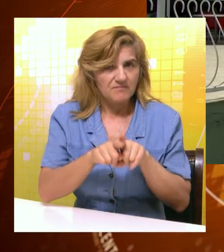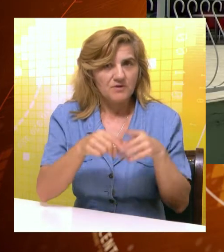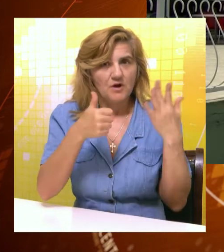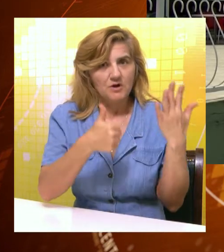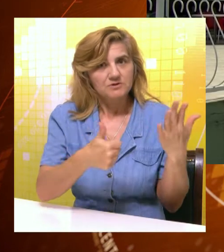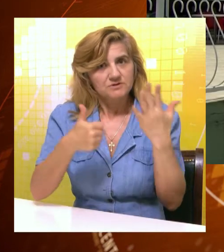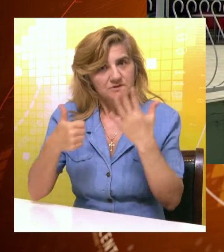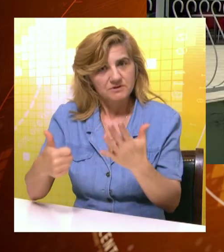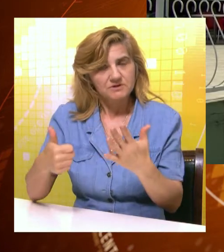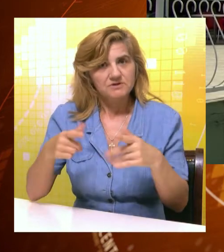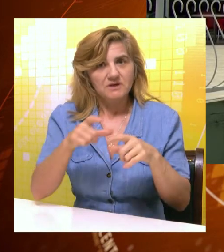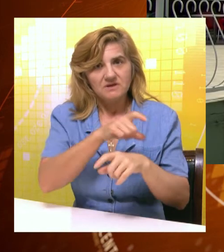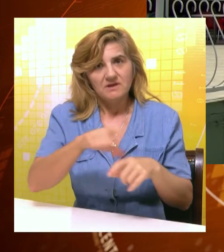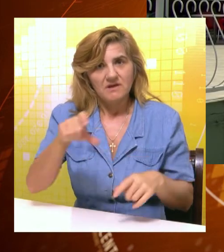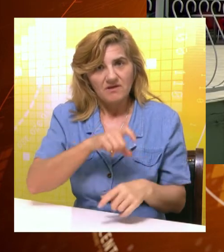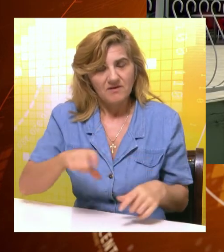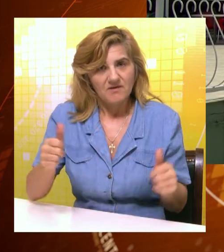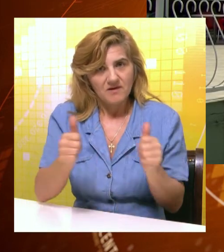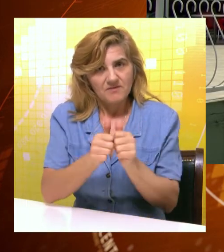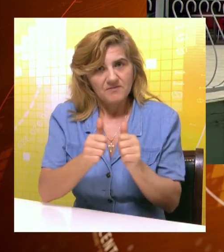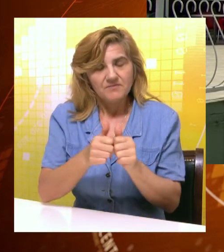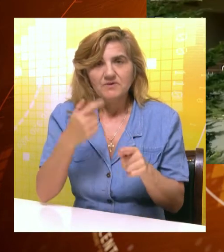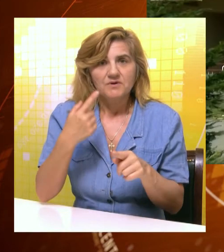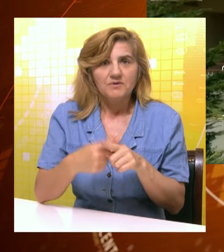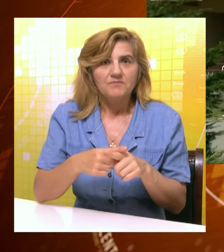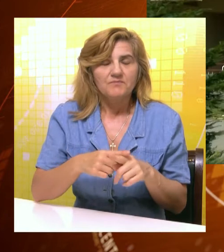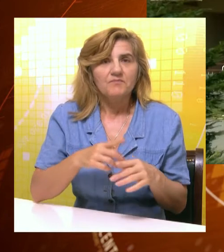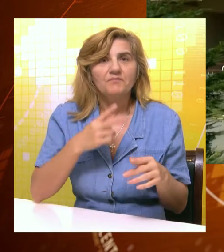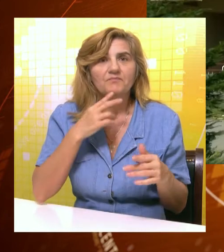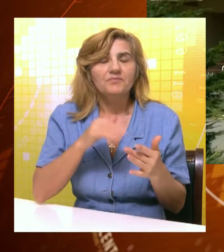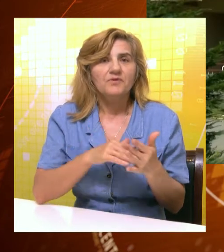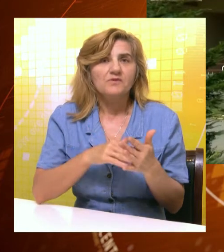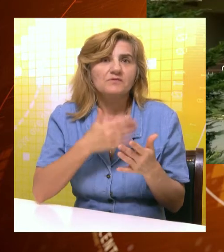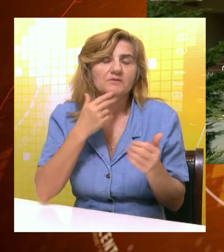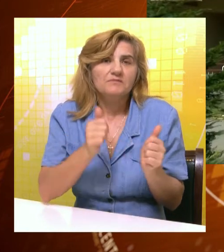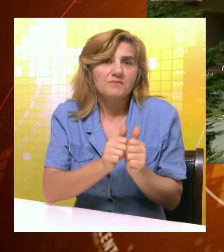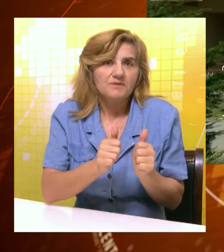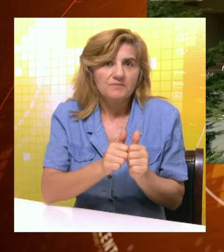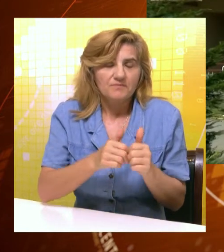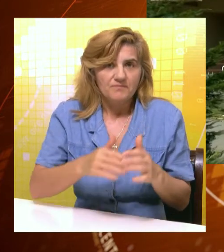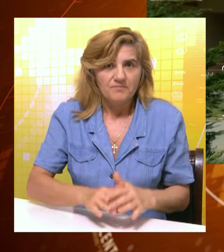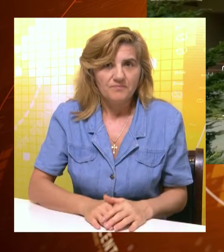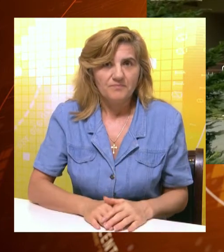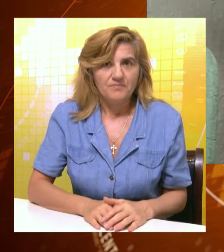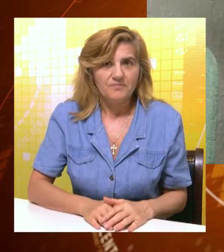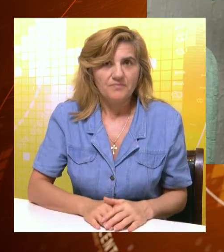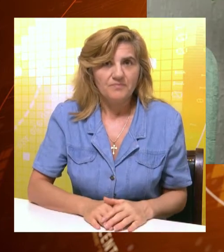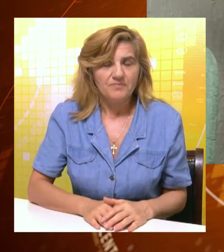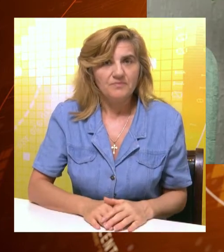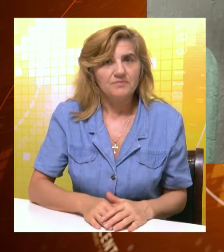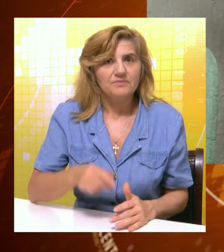66 kreveta. Razlog popunjenosti je renoviranje šestog sprata koji je u toku i nalazi se u centralnom objektu.